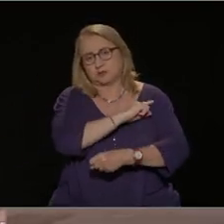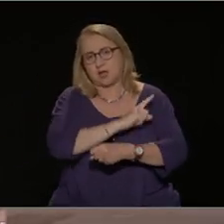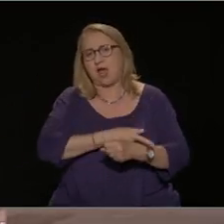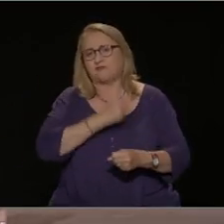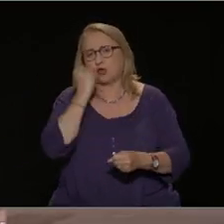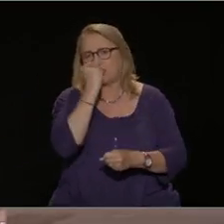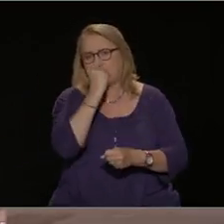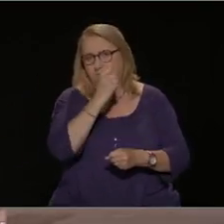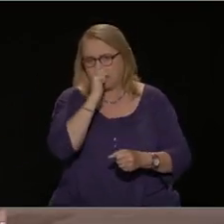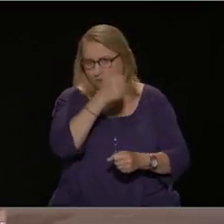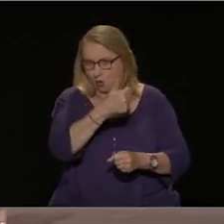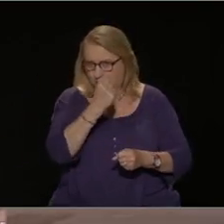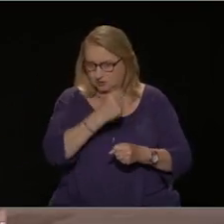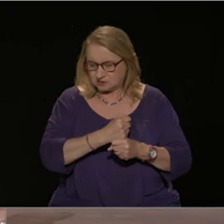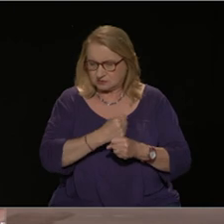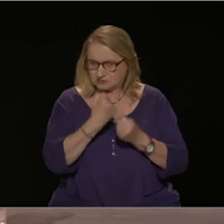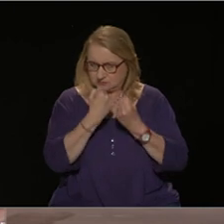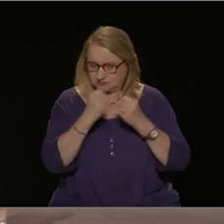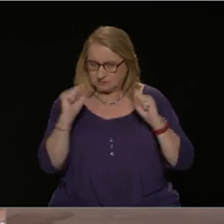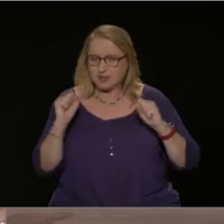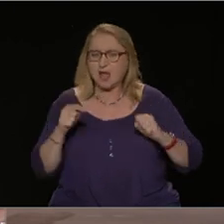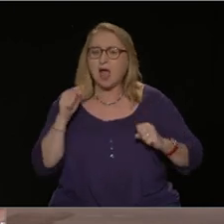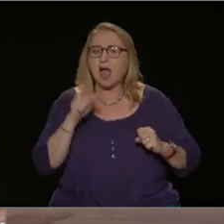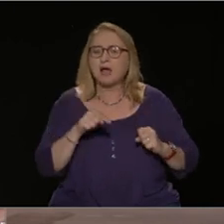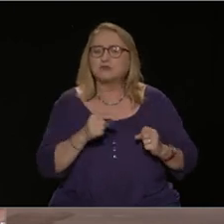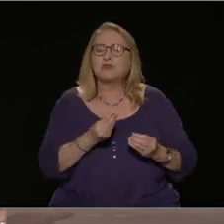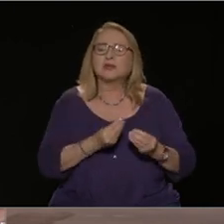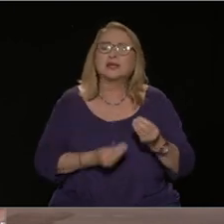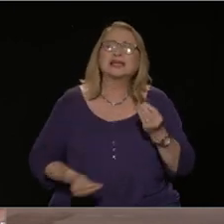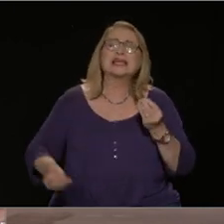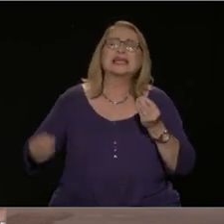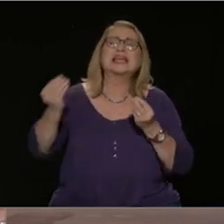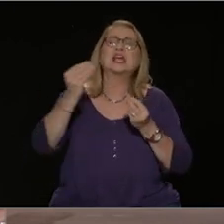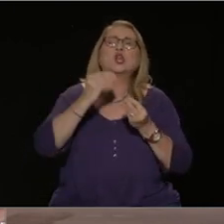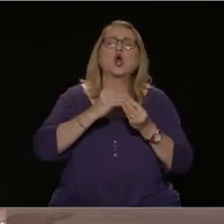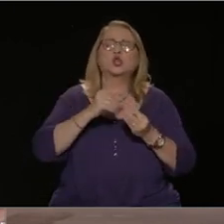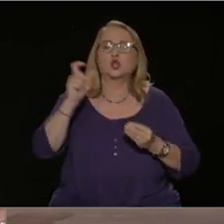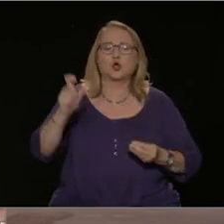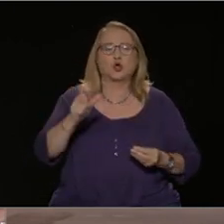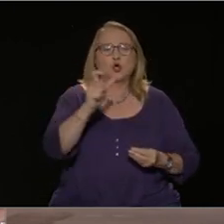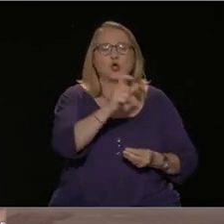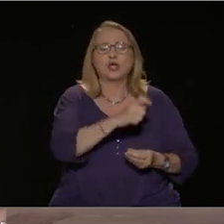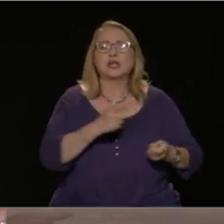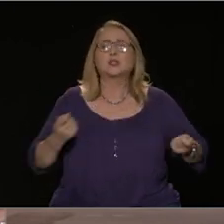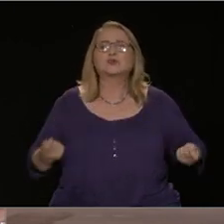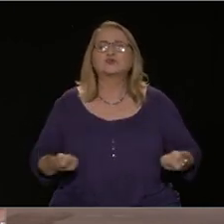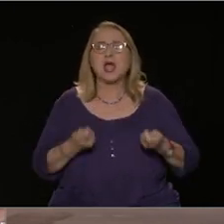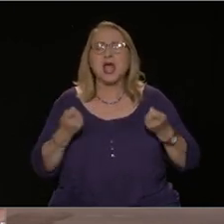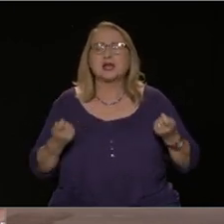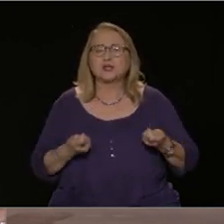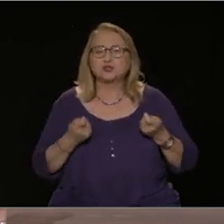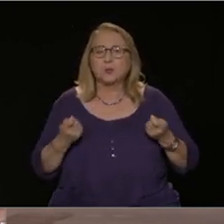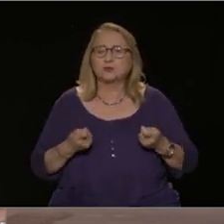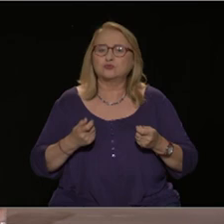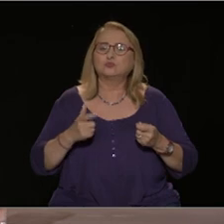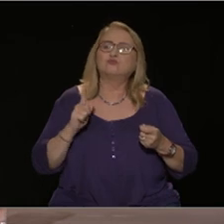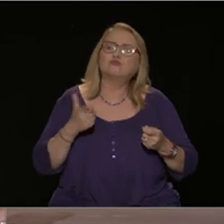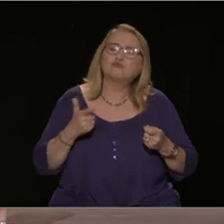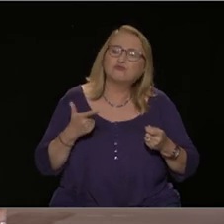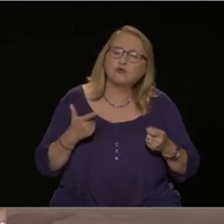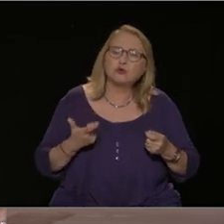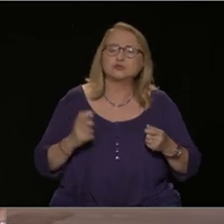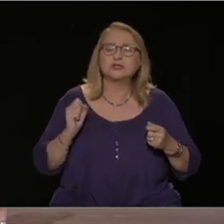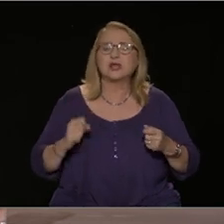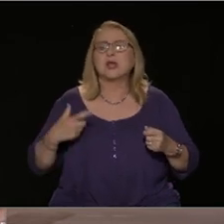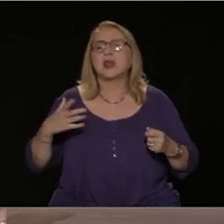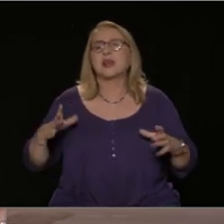πρωτόγνωρη κατάσταση, ακόμα χειρότερη και πιο καταστροφική, για τους εργαζόμενους, τα φτωχά λαϊκά στρώματα και τη νεολαία. Μία